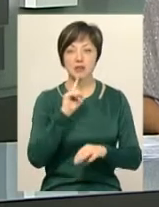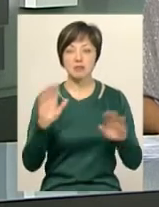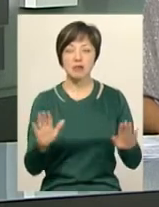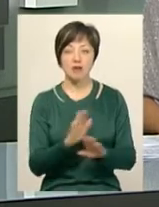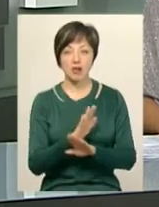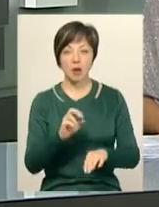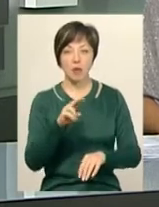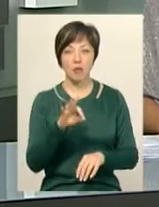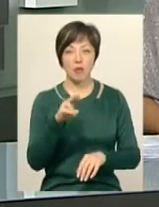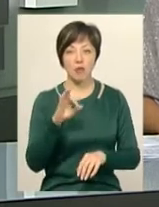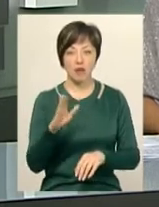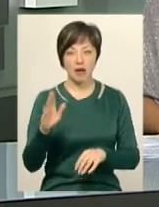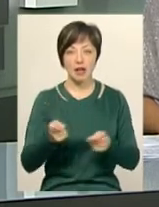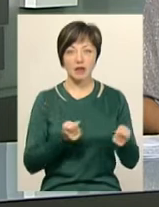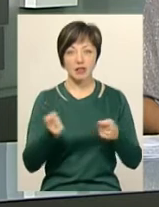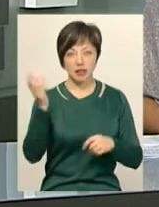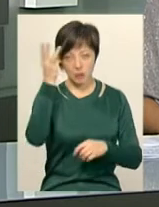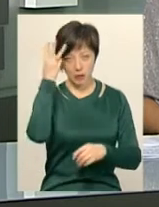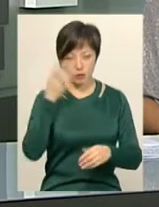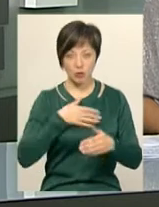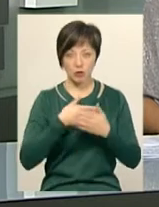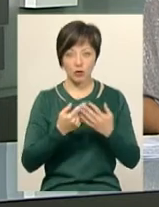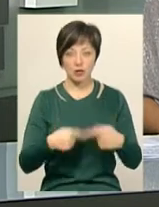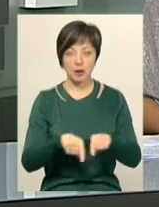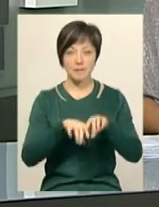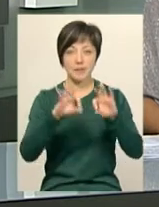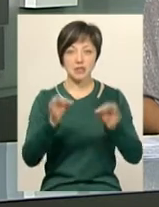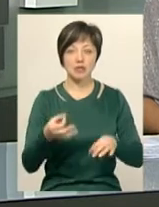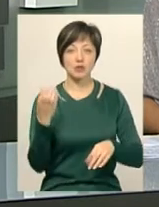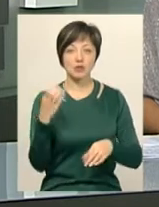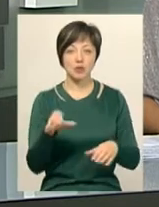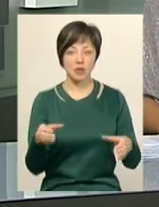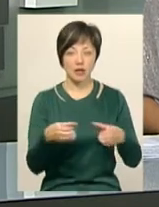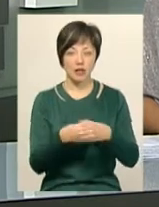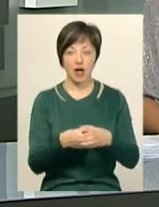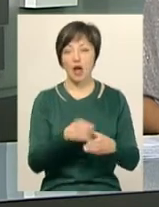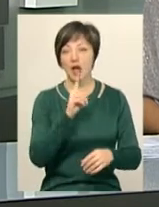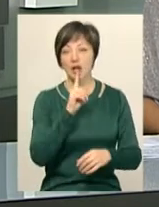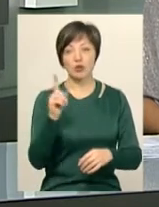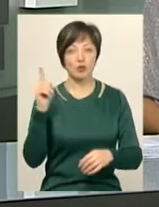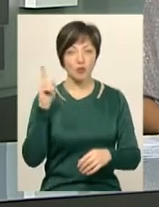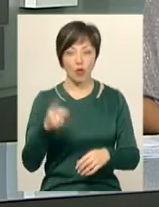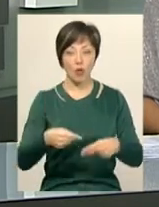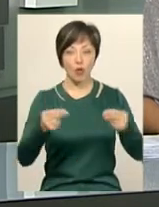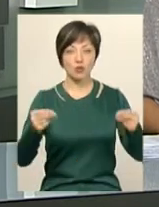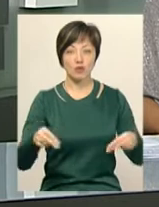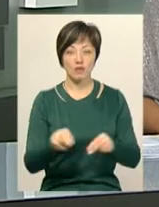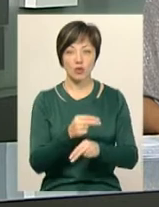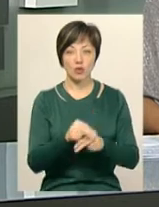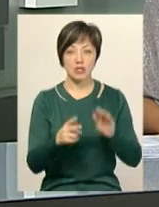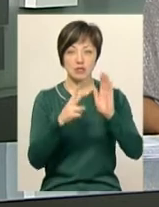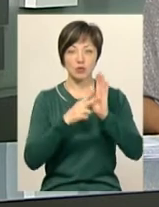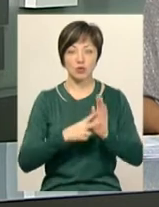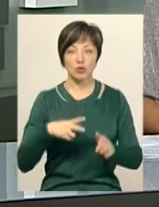Олександр Попов – керівник Хмельницької громадської організації «Мистецька сотня Гайдамаки». Рік тому вони одружились, виховують 7